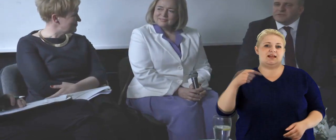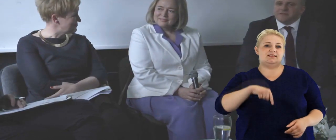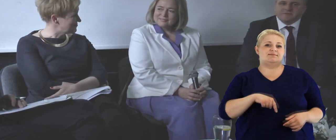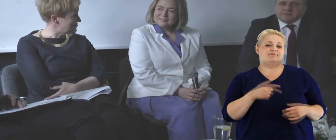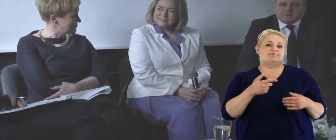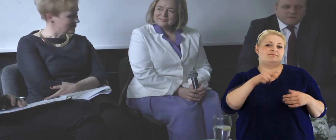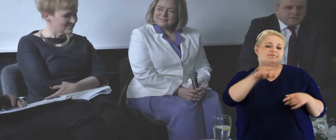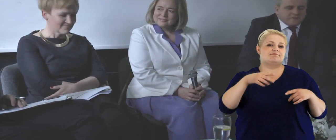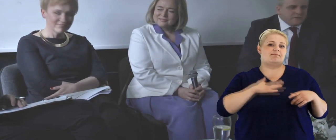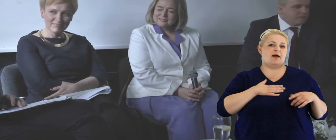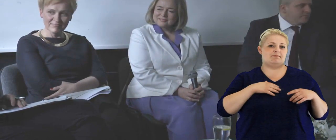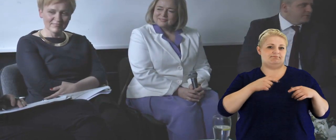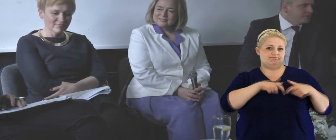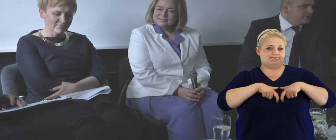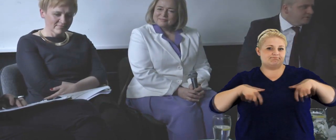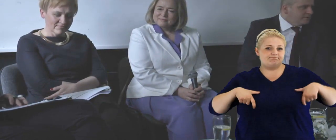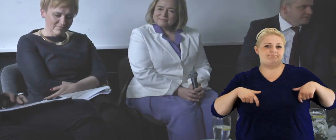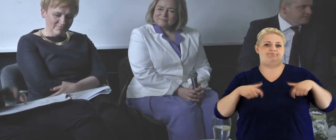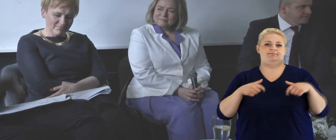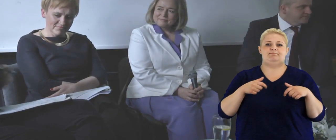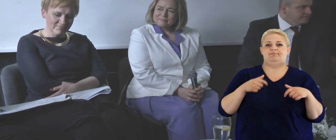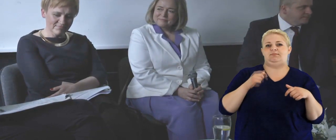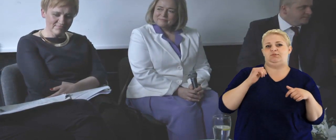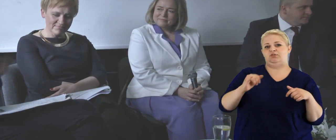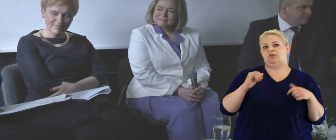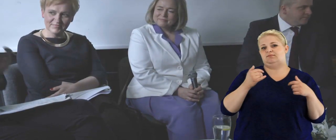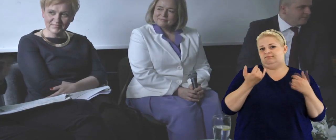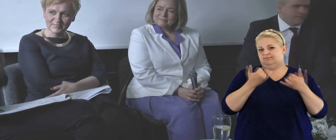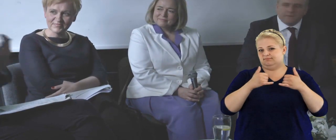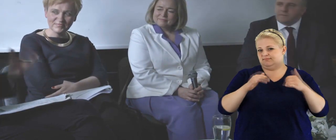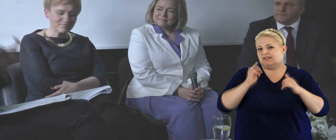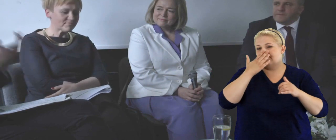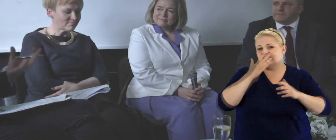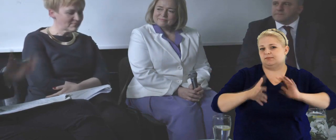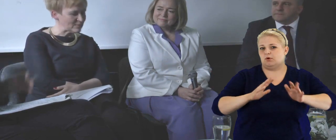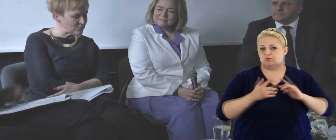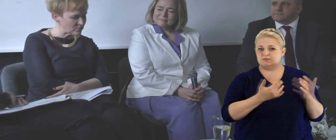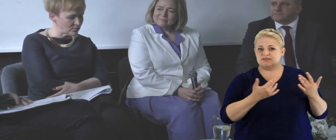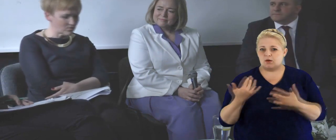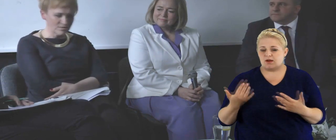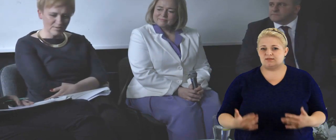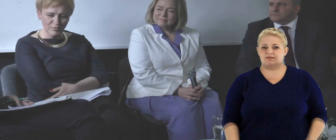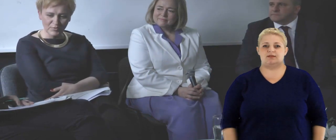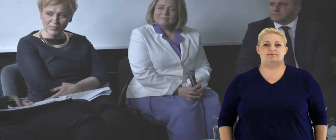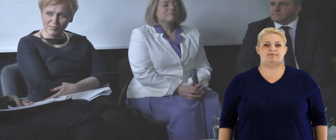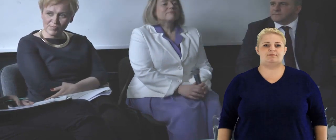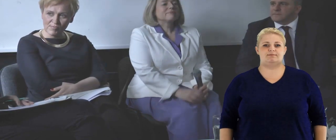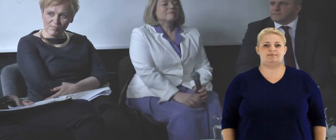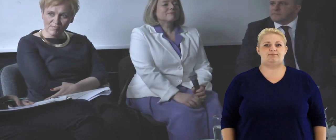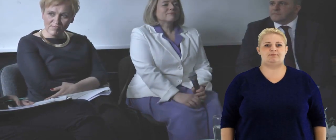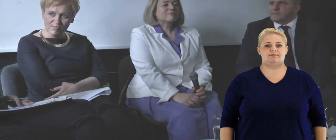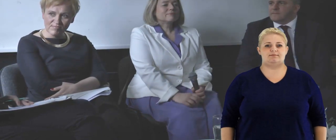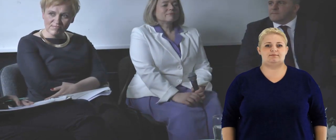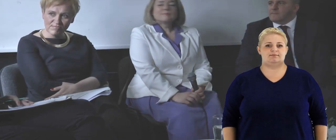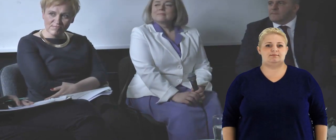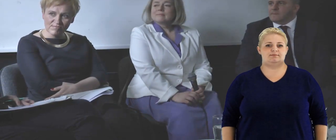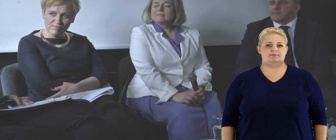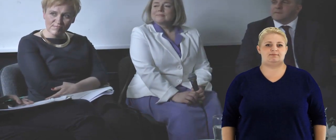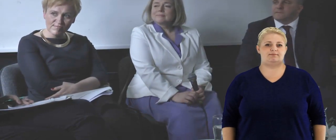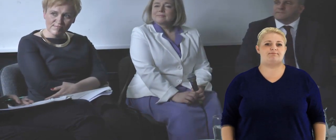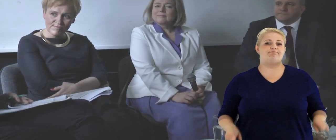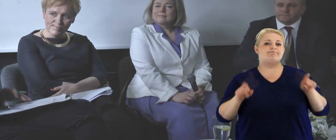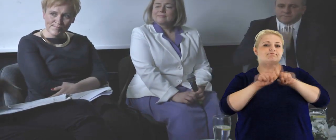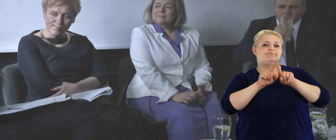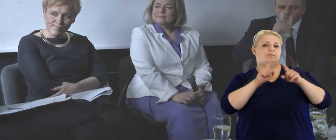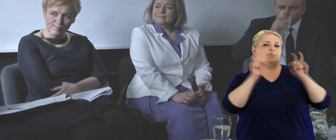się bardziej, bardziej, bardziej stydzić. też mamy te plakietki, prawda, no wiadomo, że, że w inny sposób się,